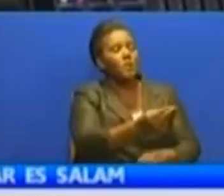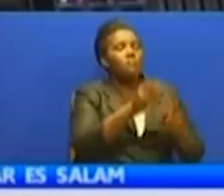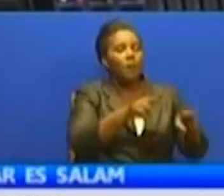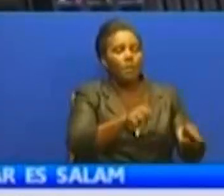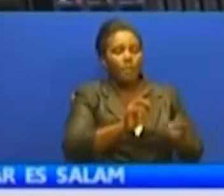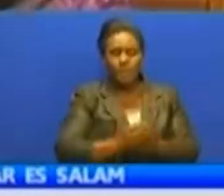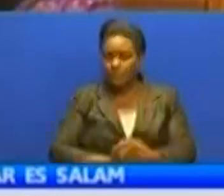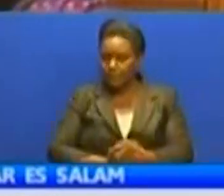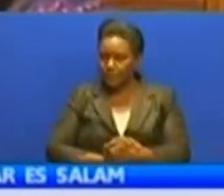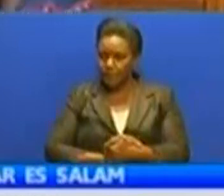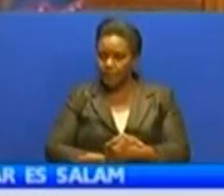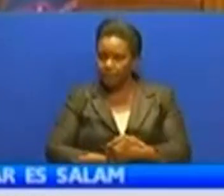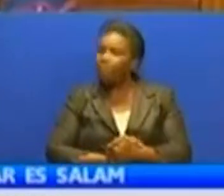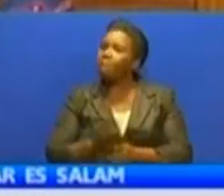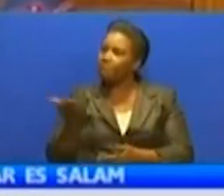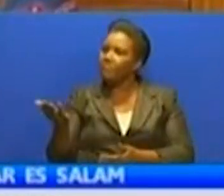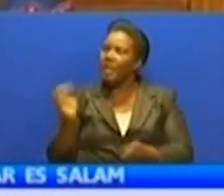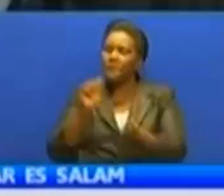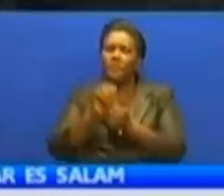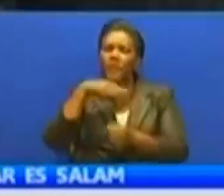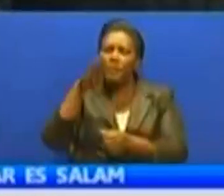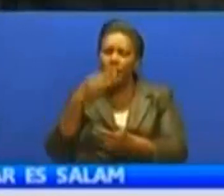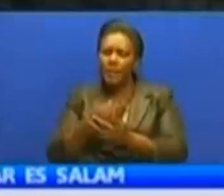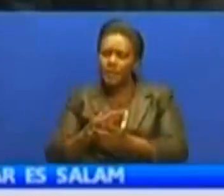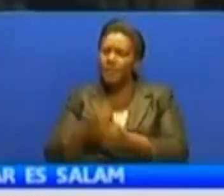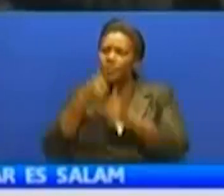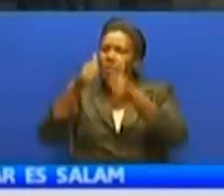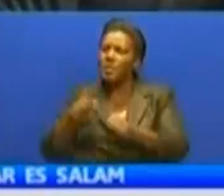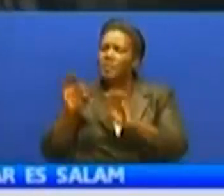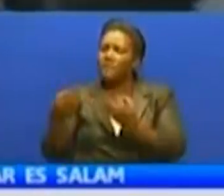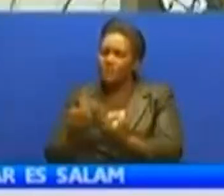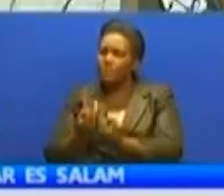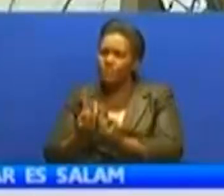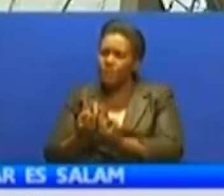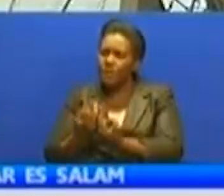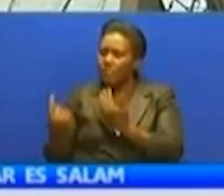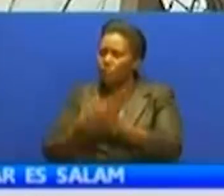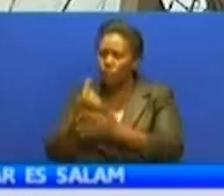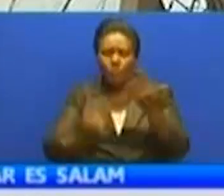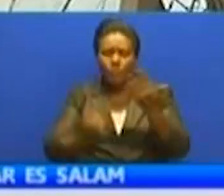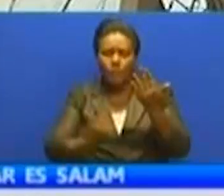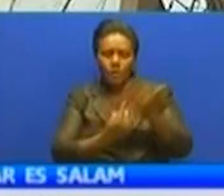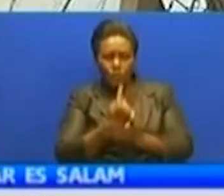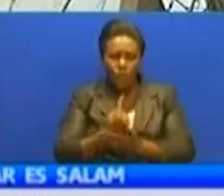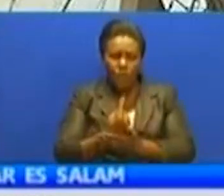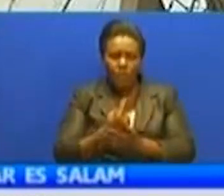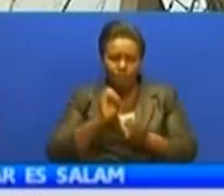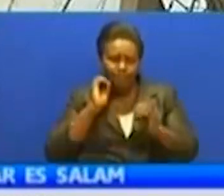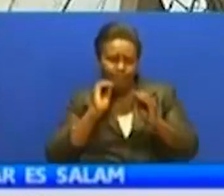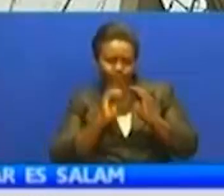tutamfikisha mahakamani. Hupi ni waledi wa vyombo vya habari. Katika kulipoti matukio ususa ni katika mitandawe.